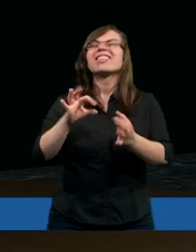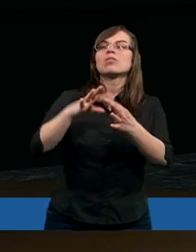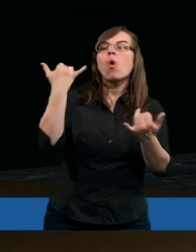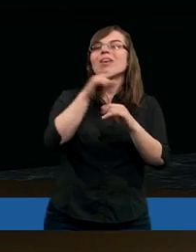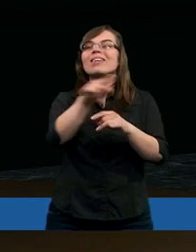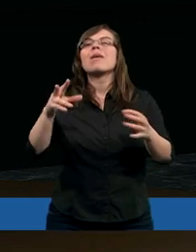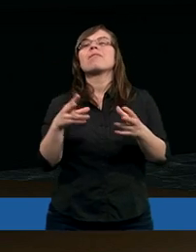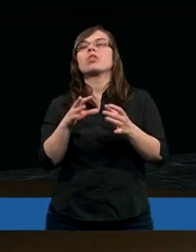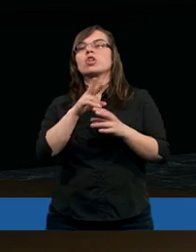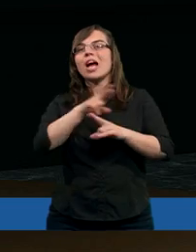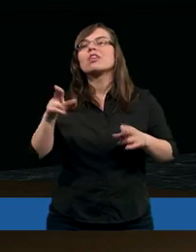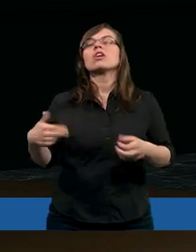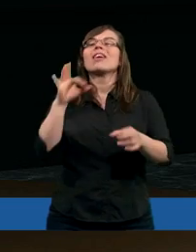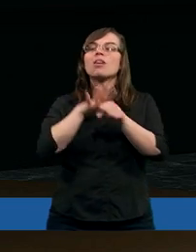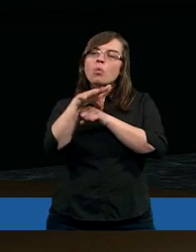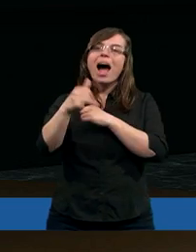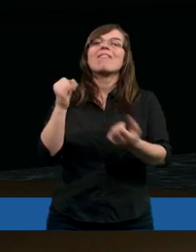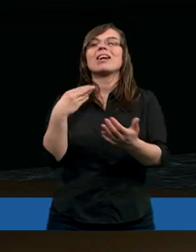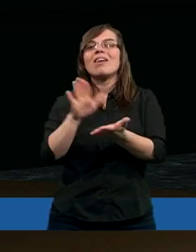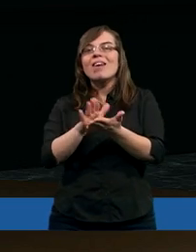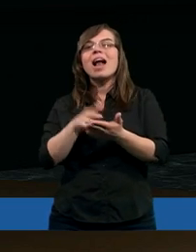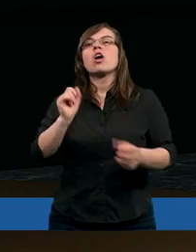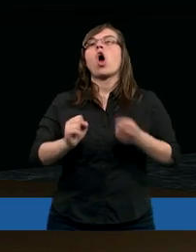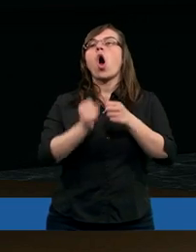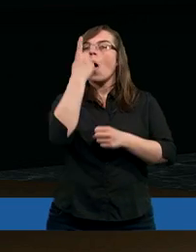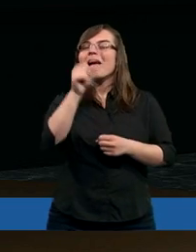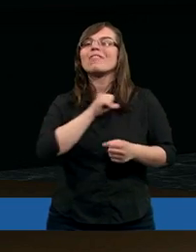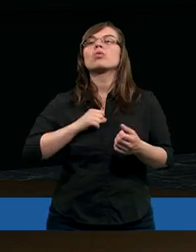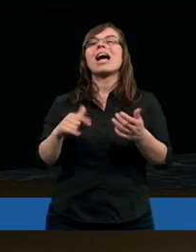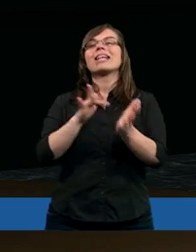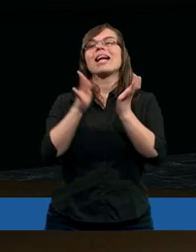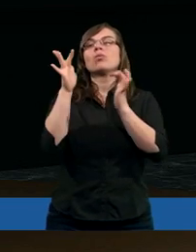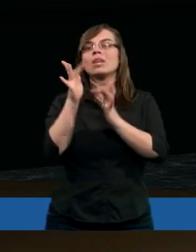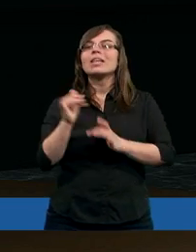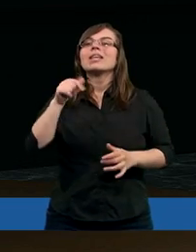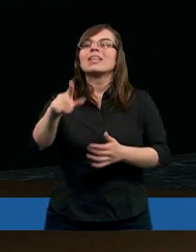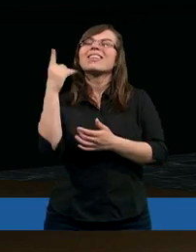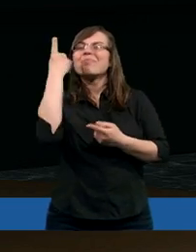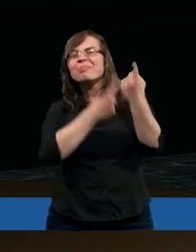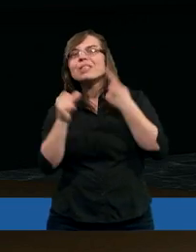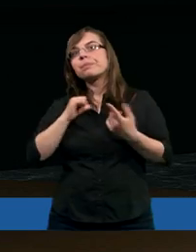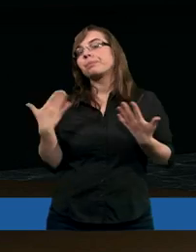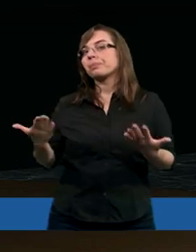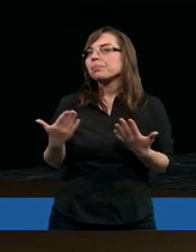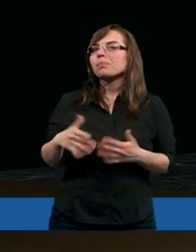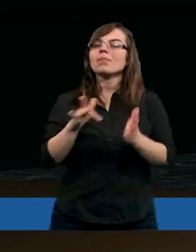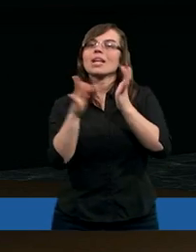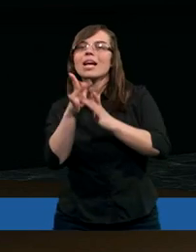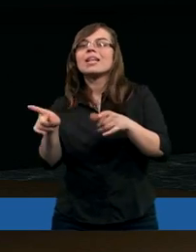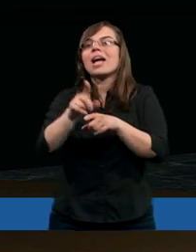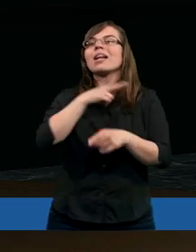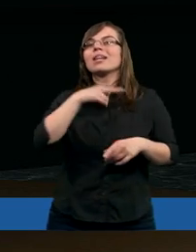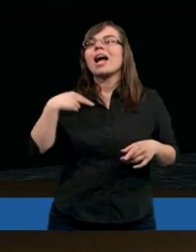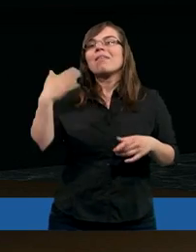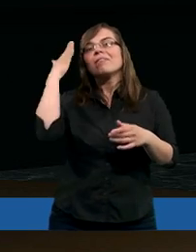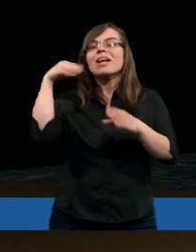w ogniu wypróbowane. Ku chwale i czci sławie, gdy się objawi Jezus Chrystus. I tak sobie myślę, jak jest też z